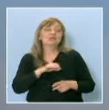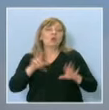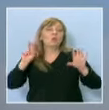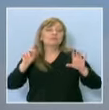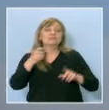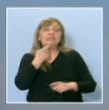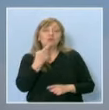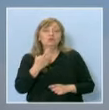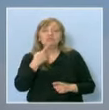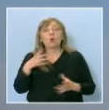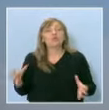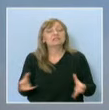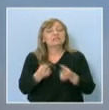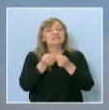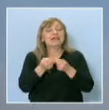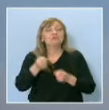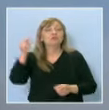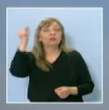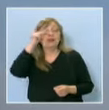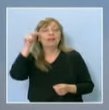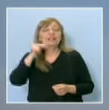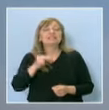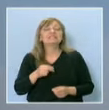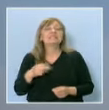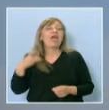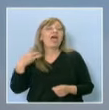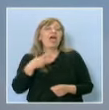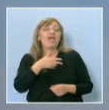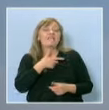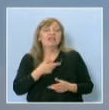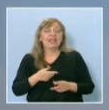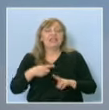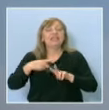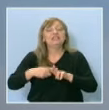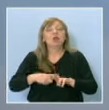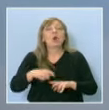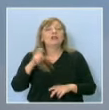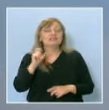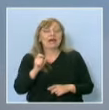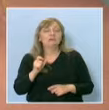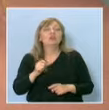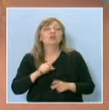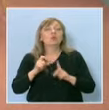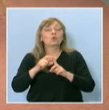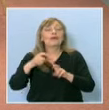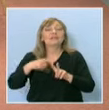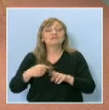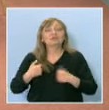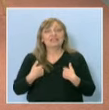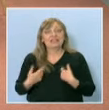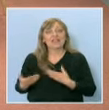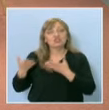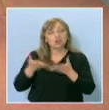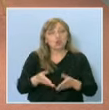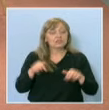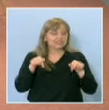години от спасяването на българските евреи. Никола Стамов и Румяна Цветкова са наши гости днес в студиото